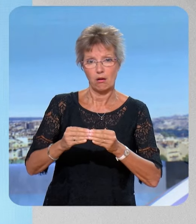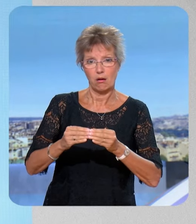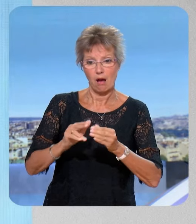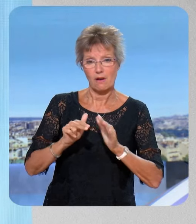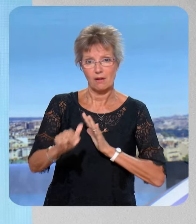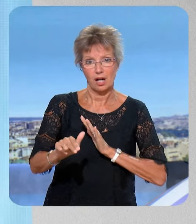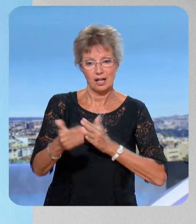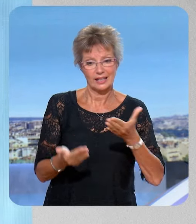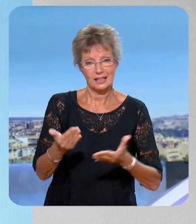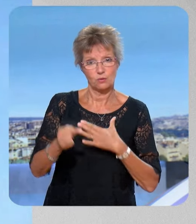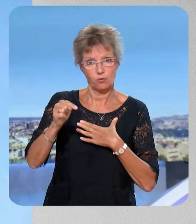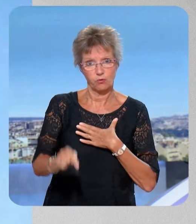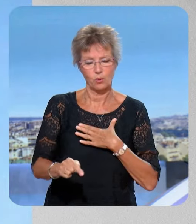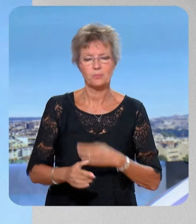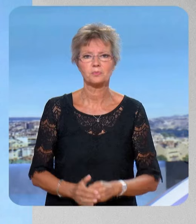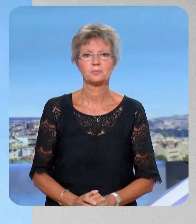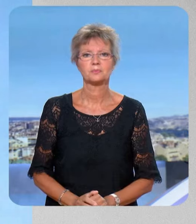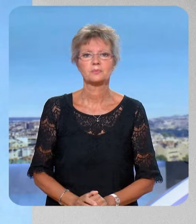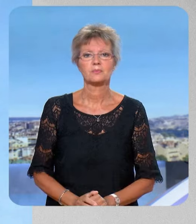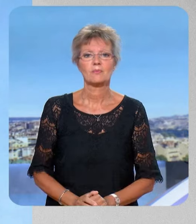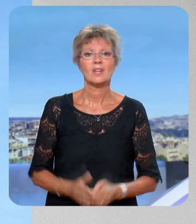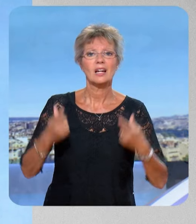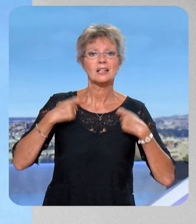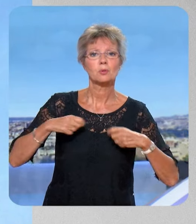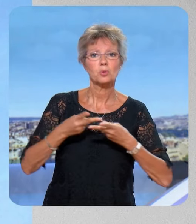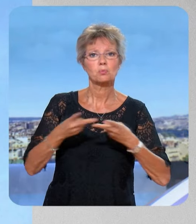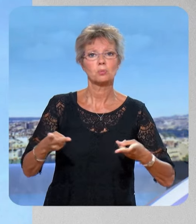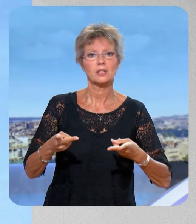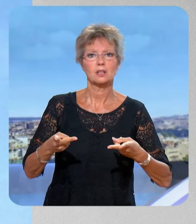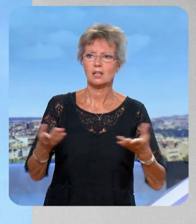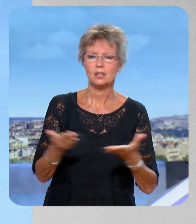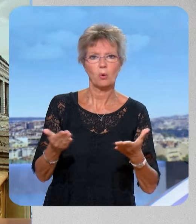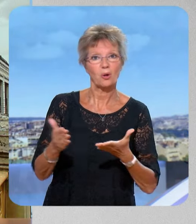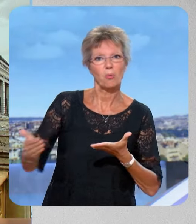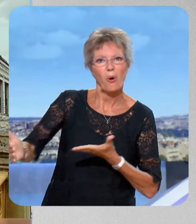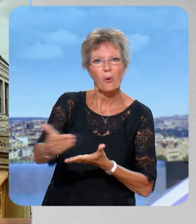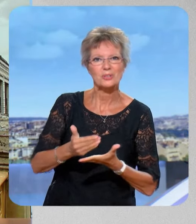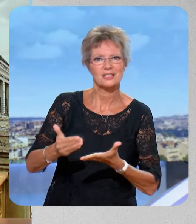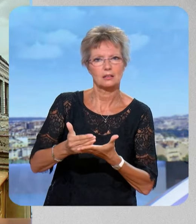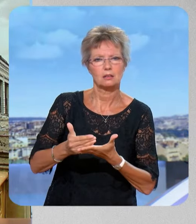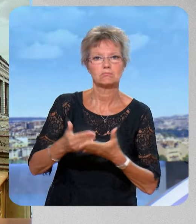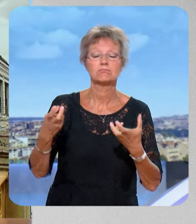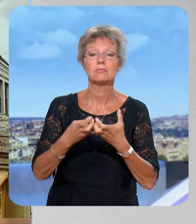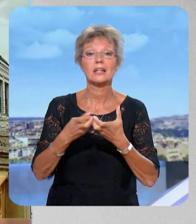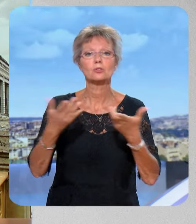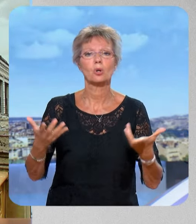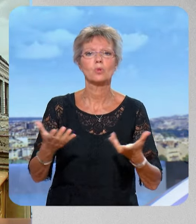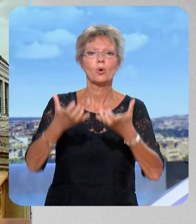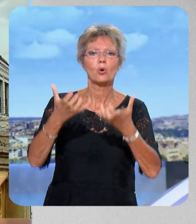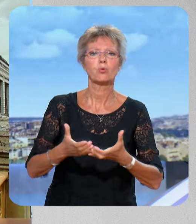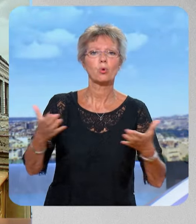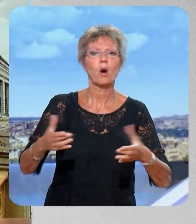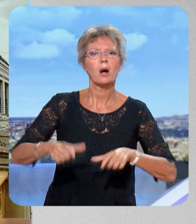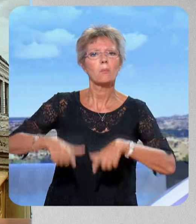question d'équilibre, mais c'est peut-être dur à comprendre. Mais comprenez que les dépenses publiques, c'est aussi des recettes. Je donne un exemple. Vous décidez, par exemple, d'isoler beaucoup plus de